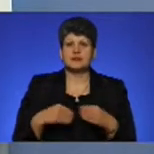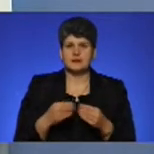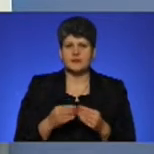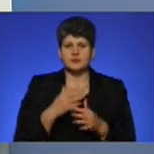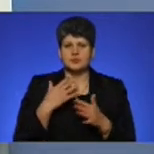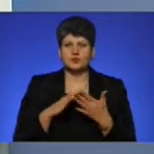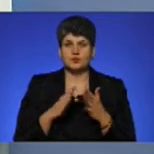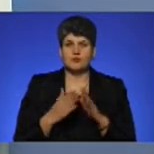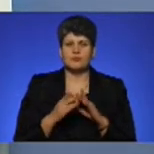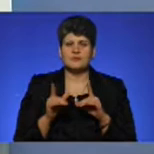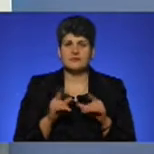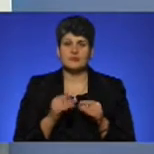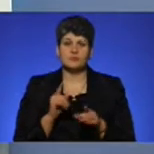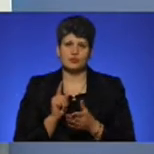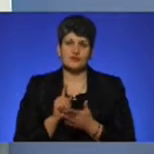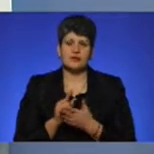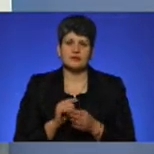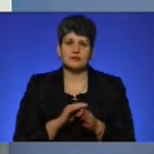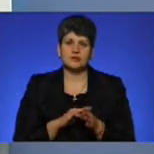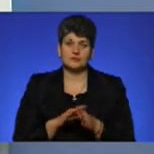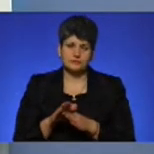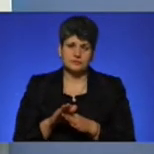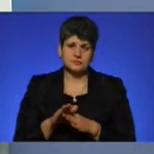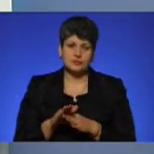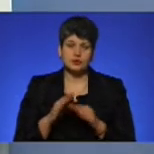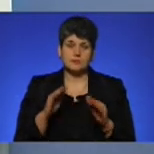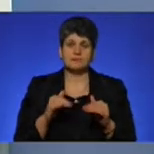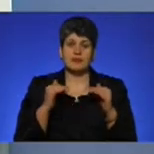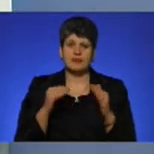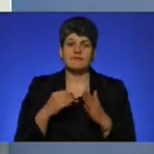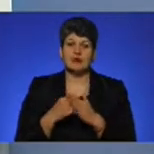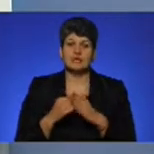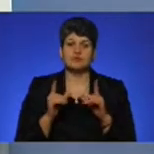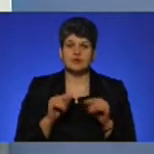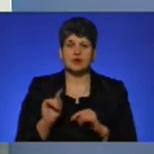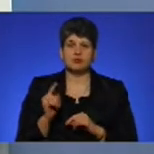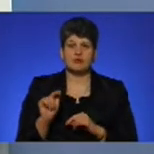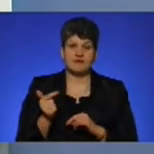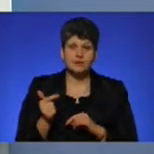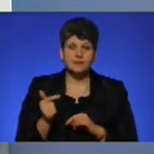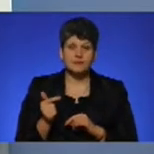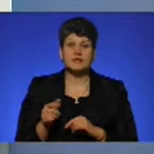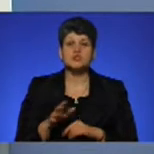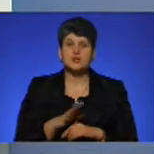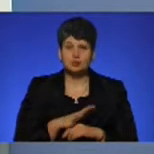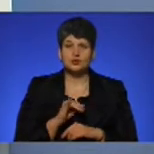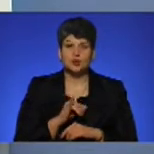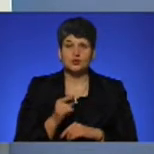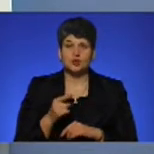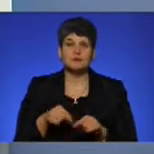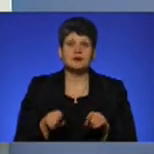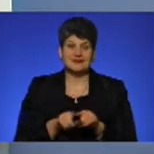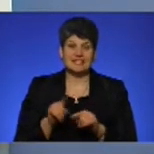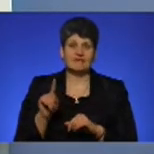перевізникам, яких вони мають дотриматися, або підняли вартість проїзду всього лише на одну гривню. Чи були в Тернополі такі вимоги до